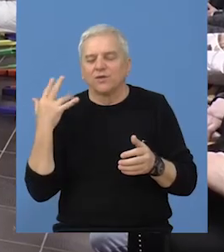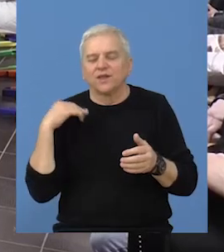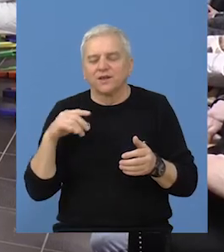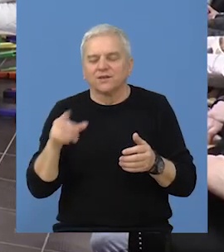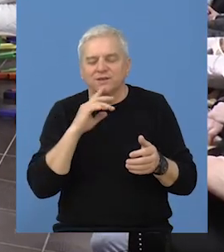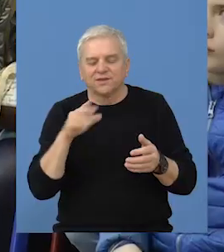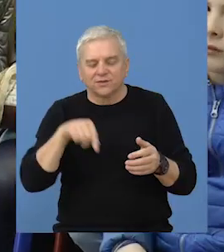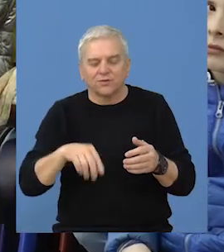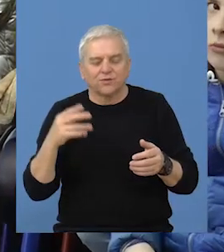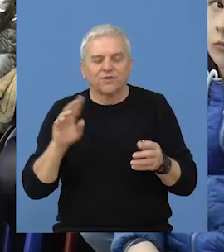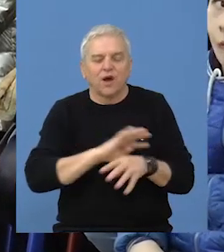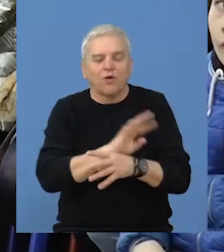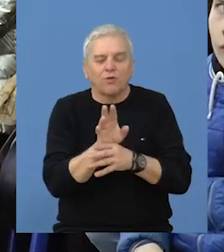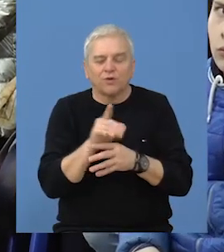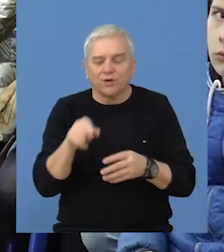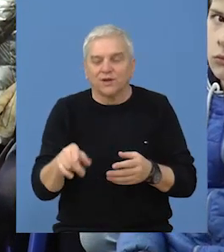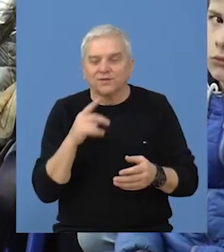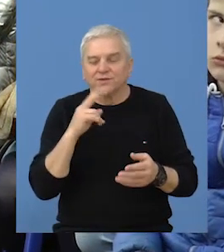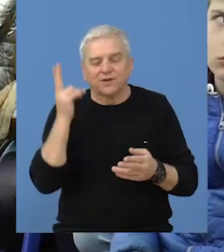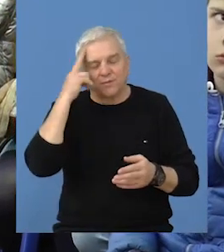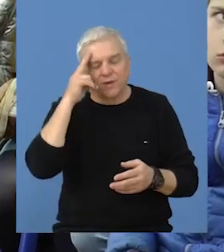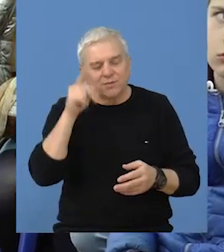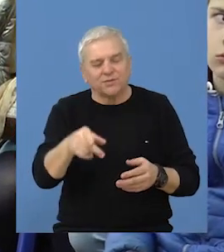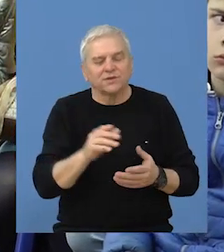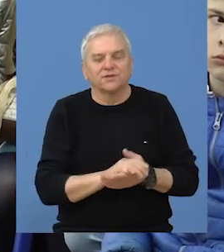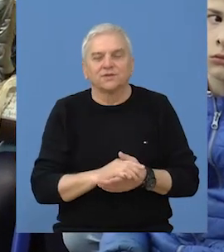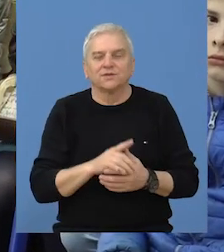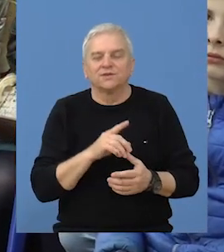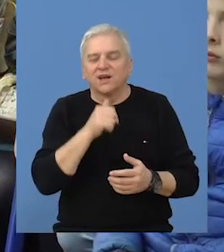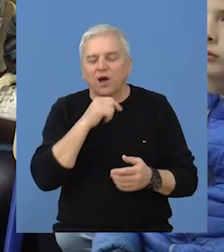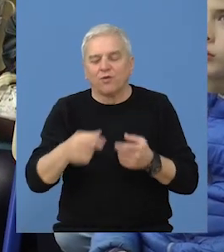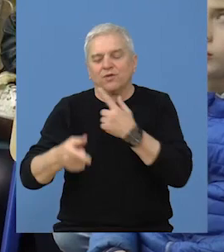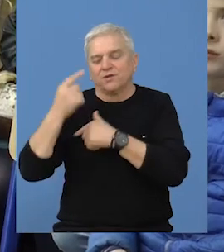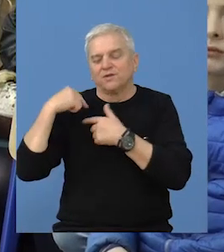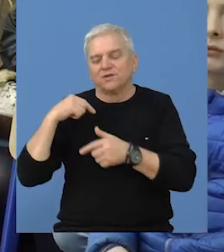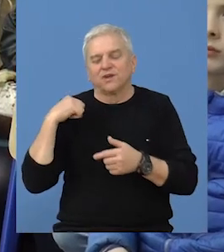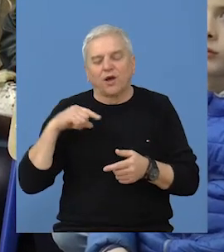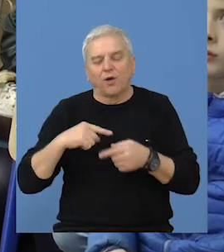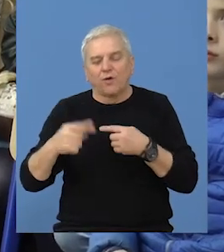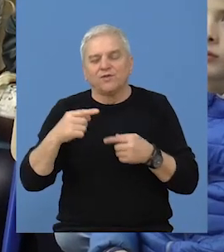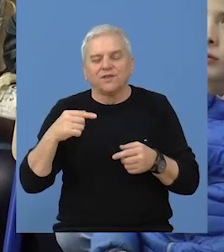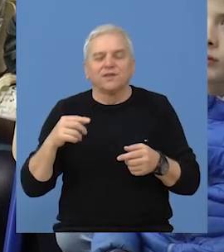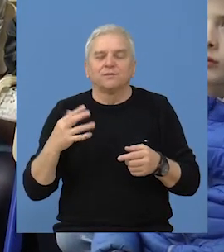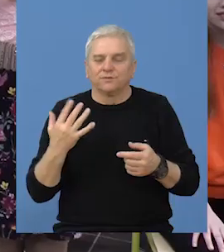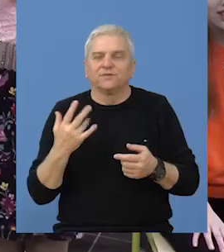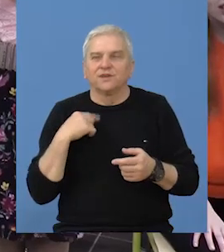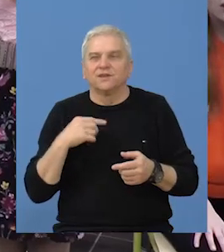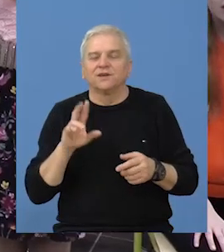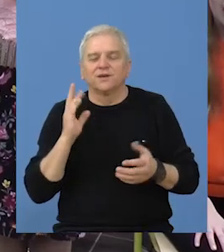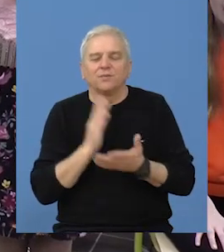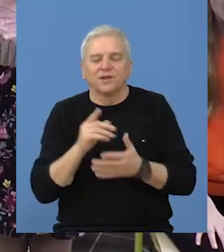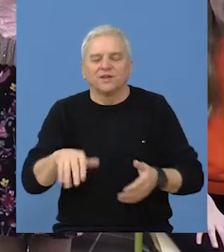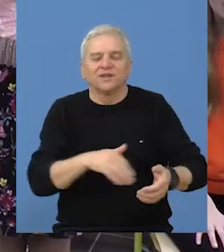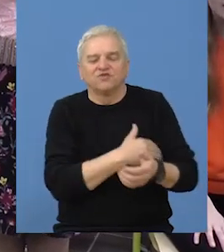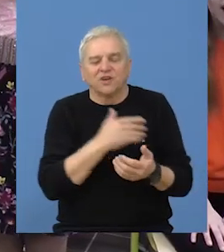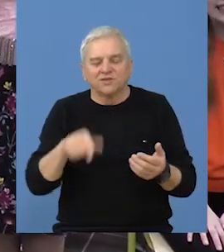protekla nekako od nas u vreme korone i prepoznata je kao tradicija višegodišnja unazad dok